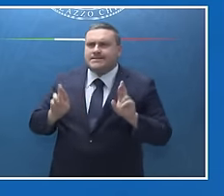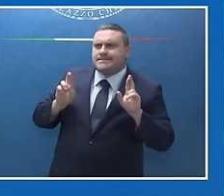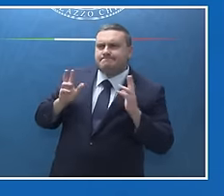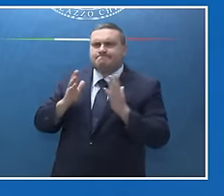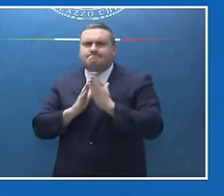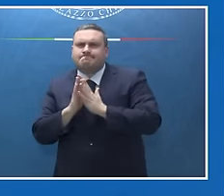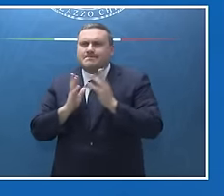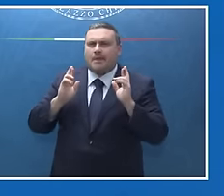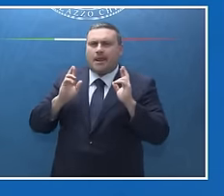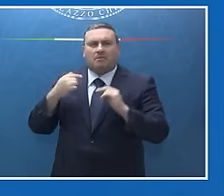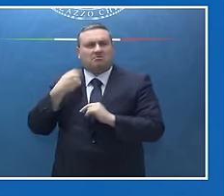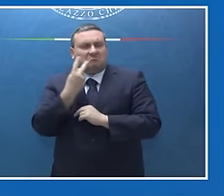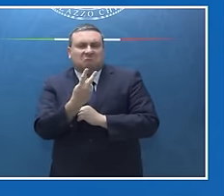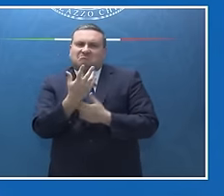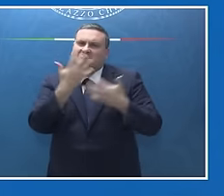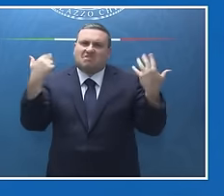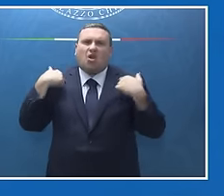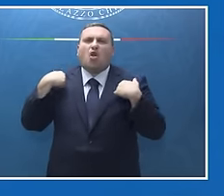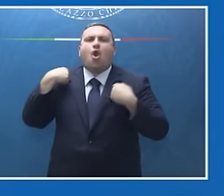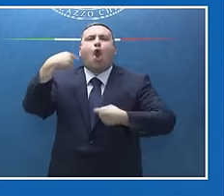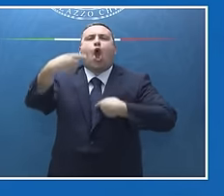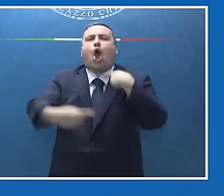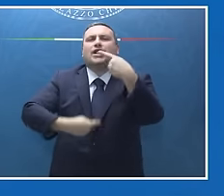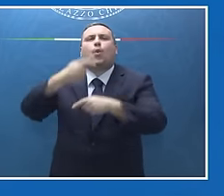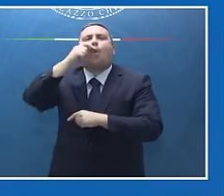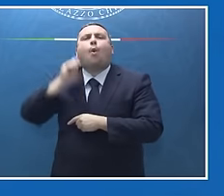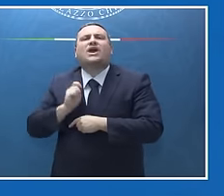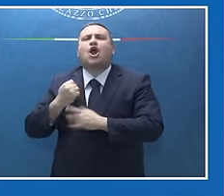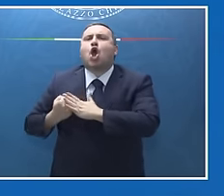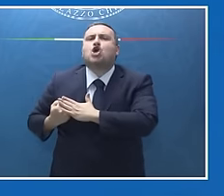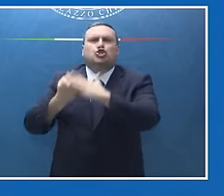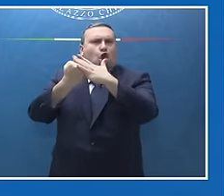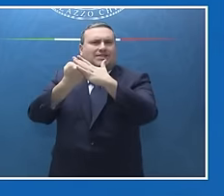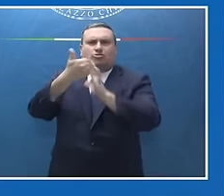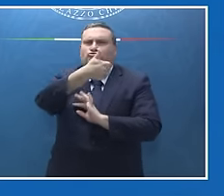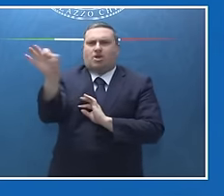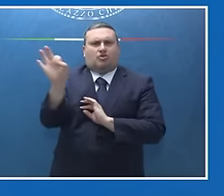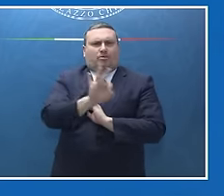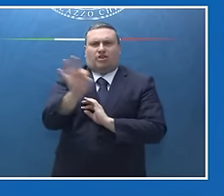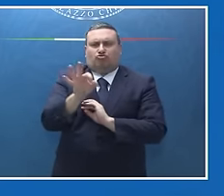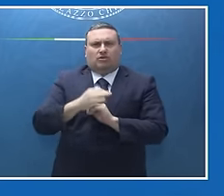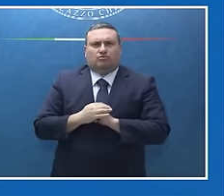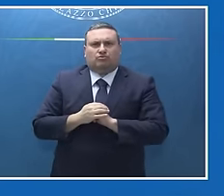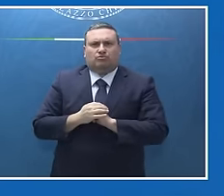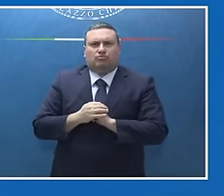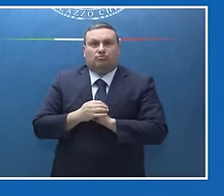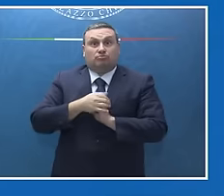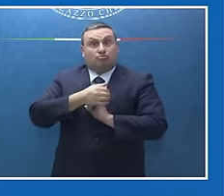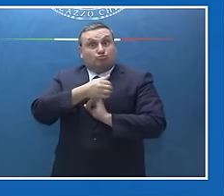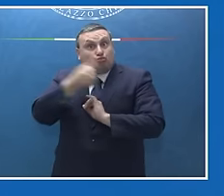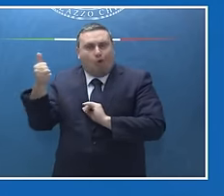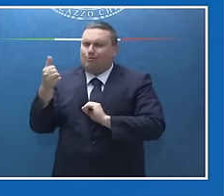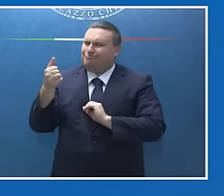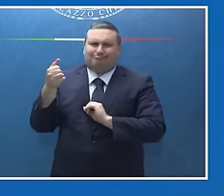intendiamo continuare a sostenere l'Ucraina e abbiamo anzi scelto di rafforzare il nostro impegno e le